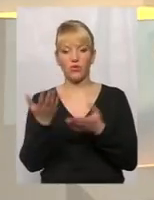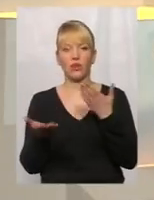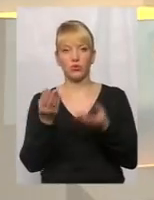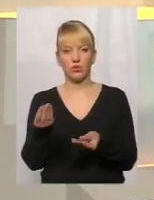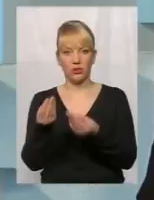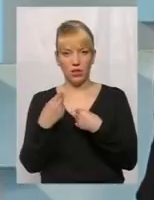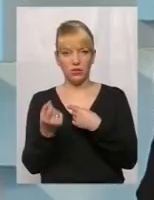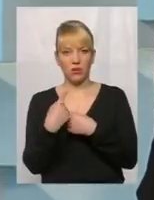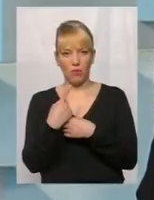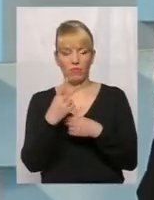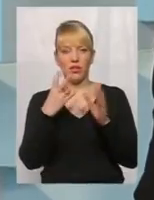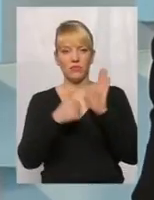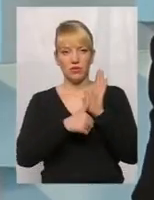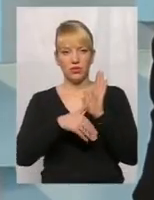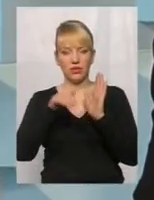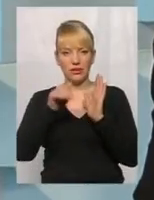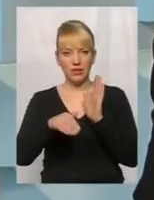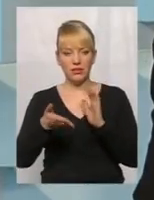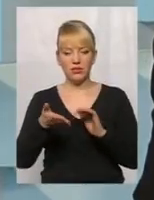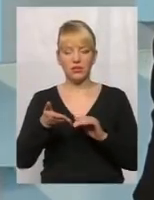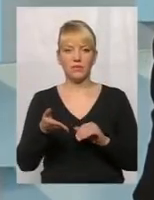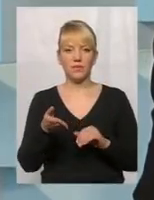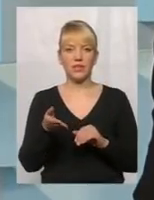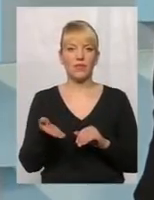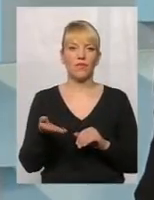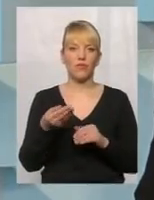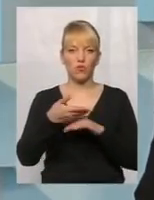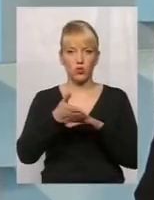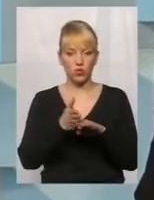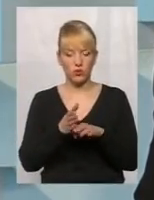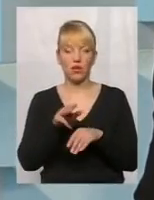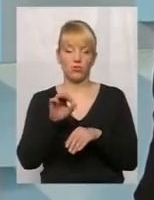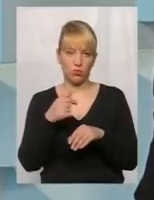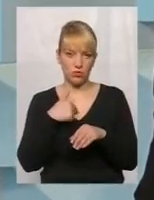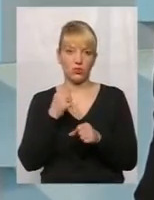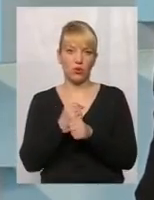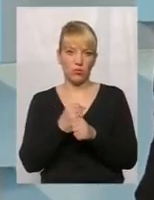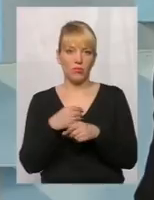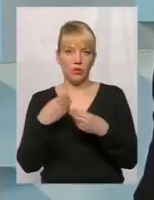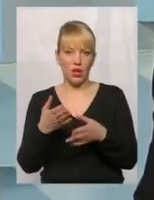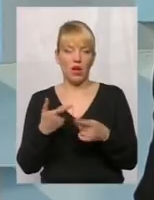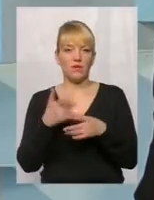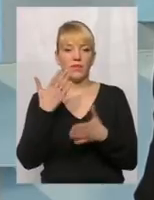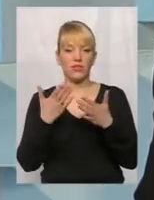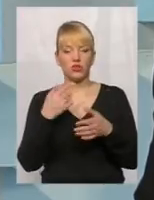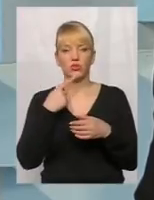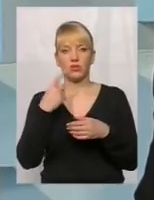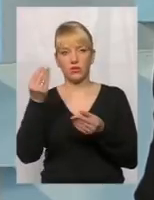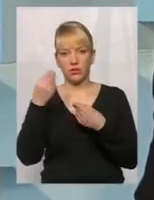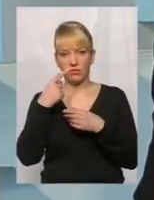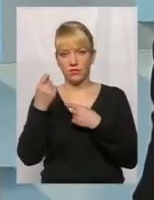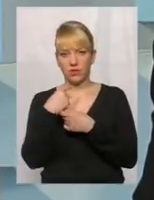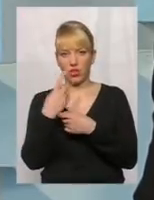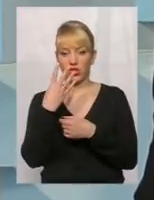6 тисяч пар взуття, то вона не оплотить нам 10 тисяч пар взуття. Якщо вона розмістила на 4 тисячі пар